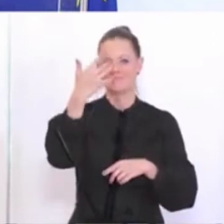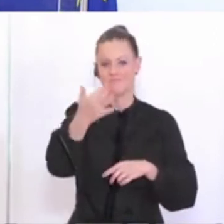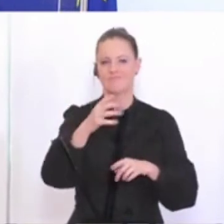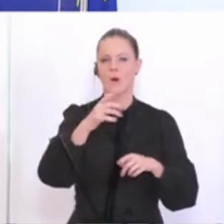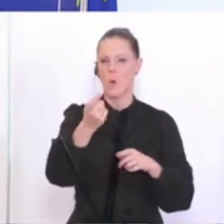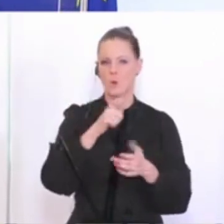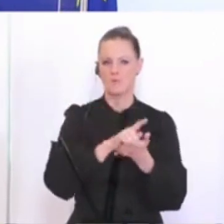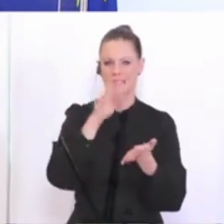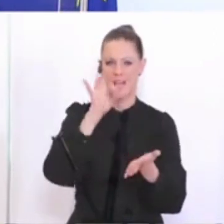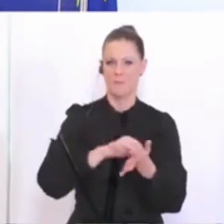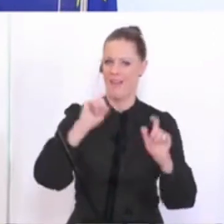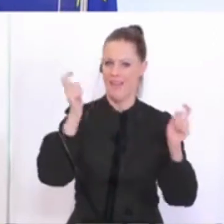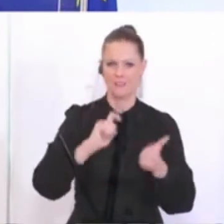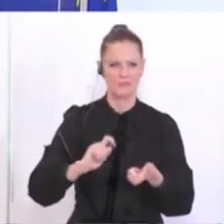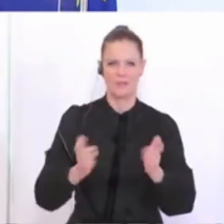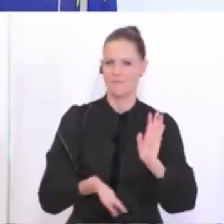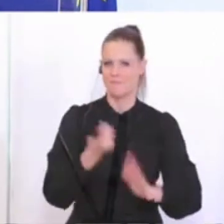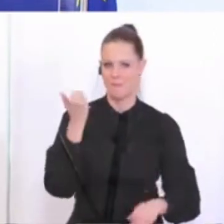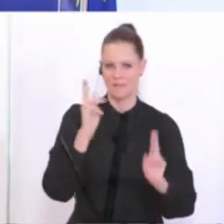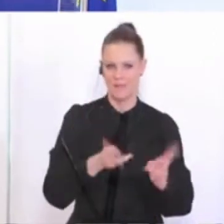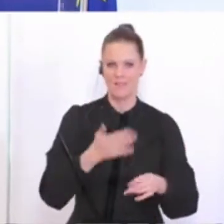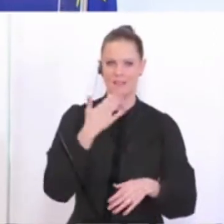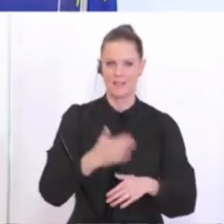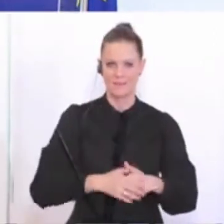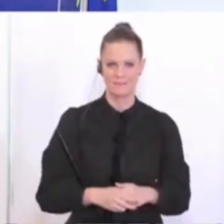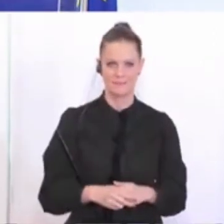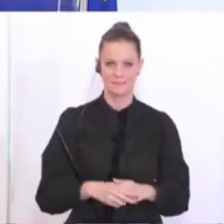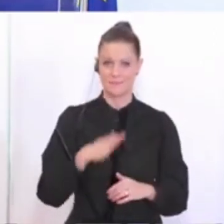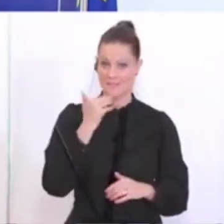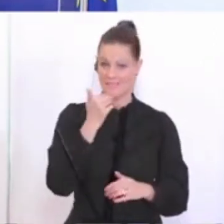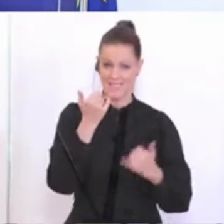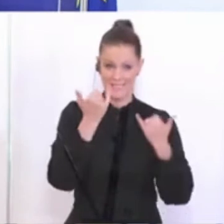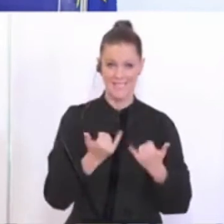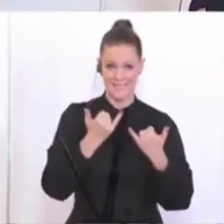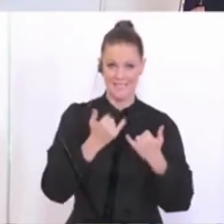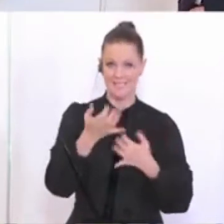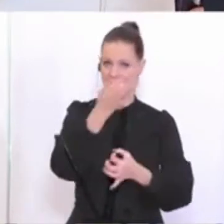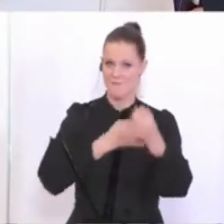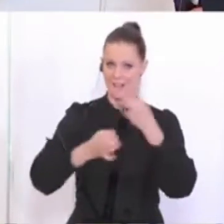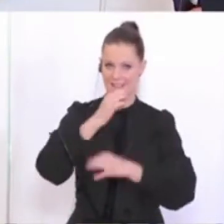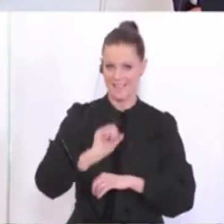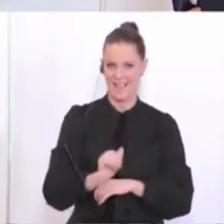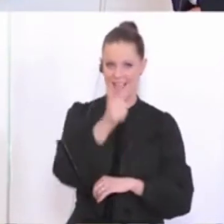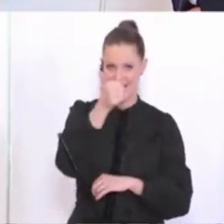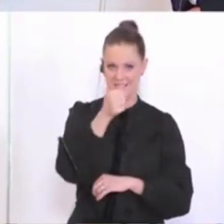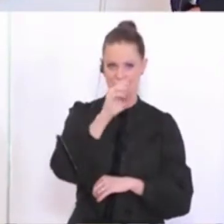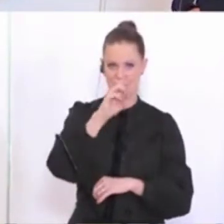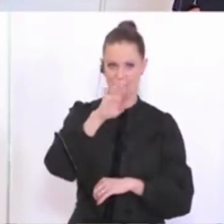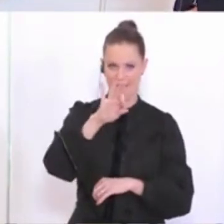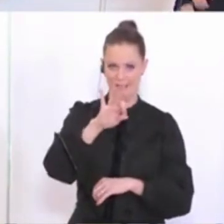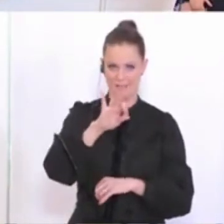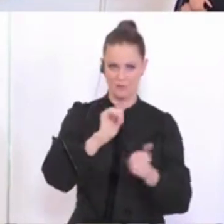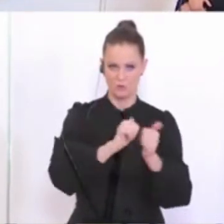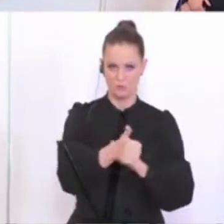Zeitpunkt, wo wir all diese Einschränkungen auch nicht mehr brauchen werden. Danke. Vielen Dank. Wir kommen jetzt zu den Fragen. Erste Frage vom ORF